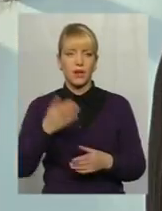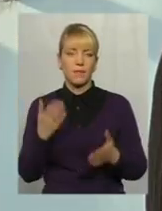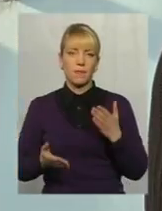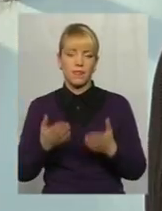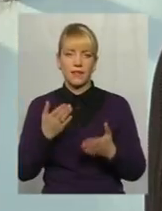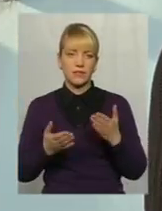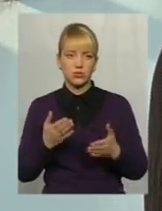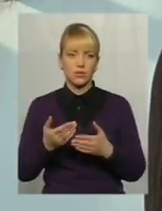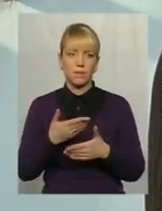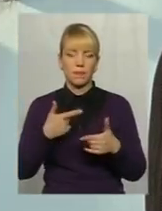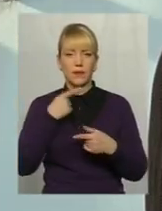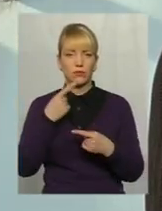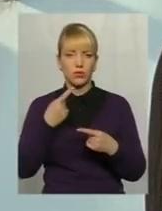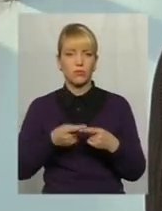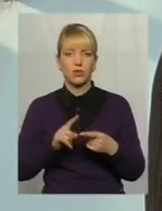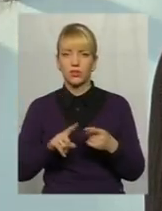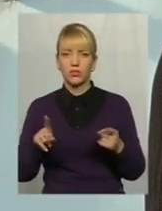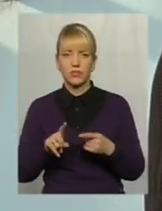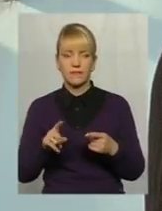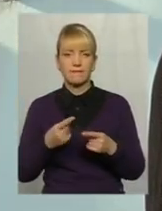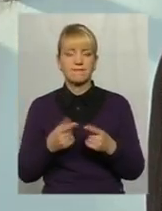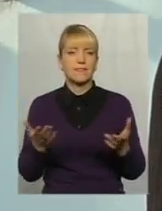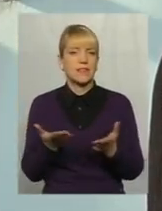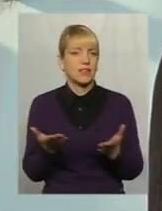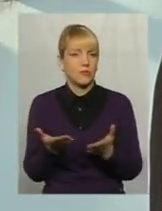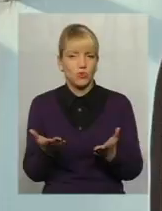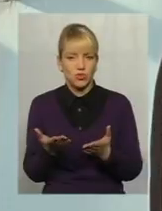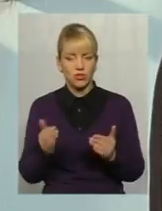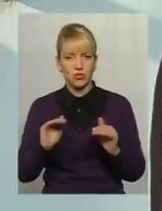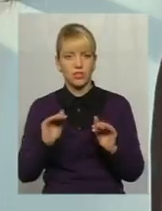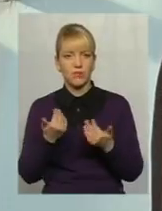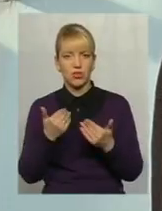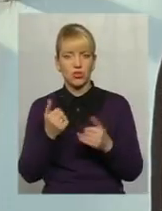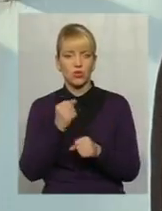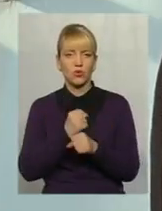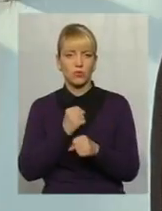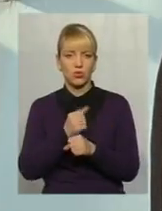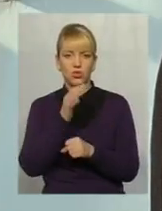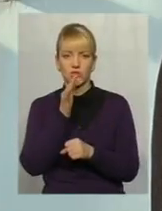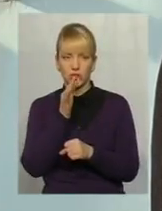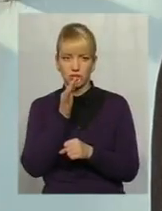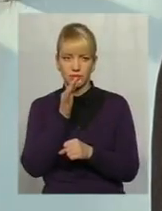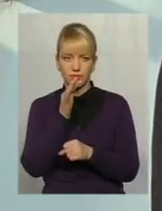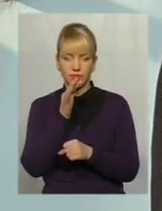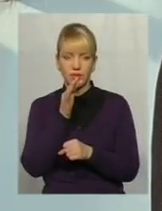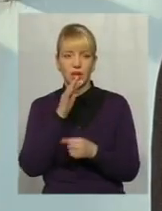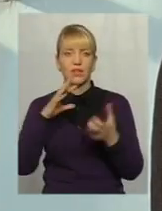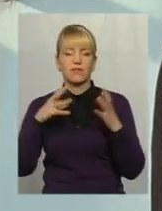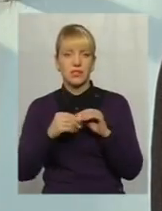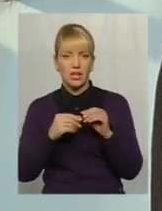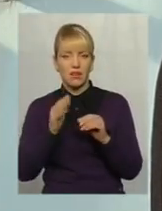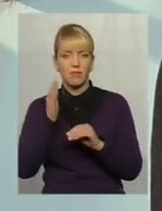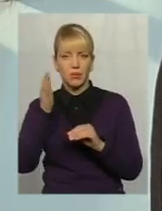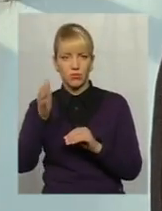наприклад, ми кажемо, що це якимось чином зменшує робочий час, ну, взагалі в майбутньому